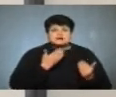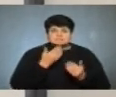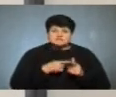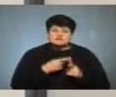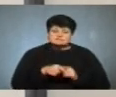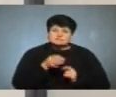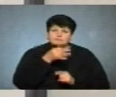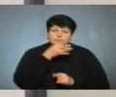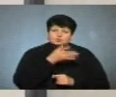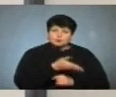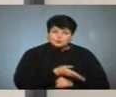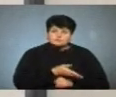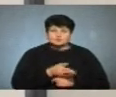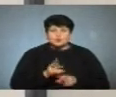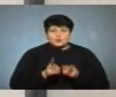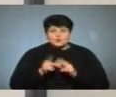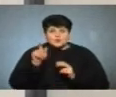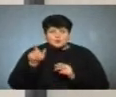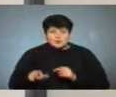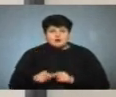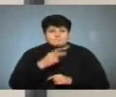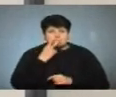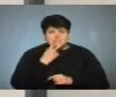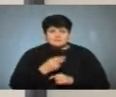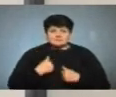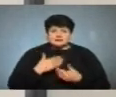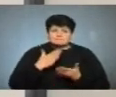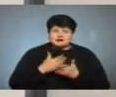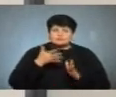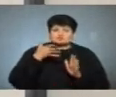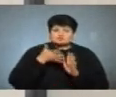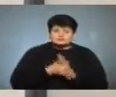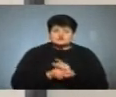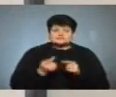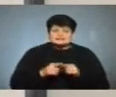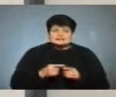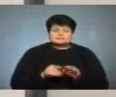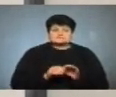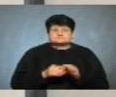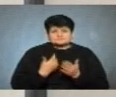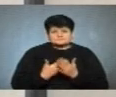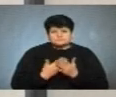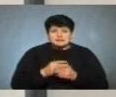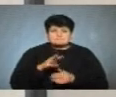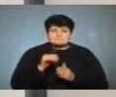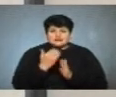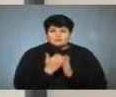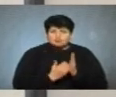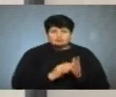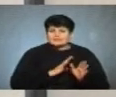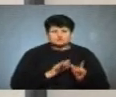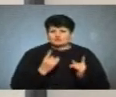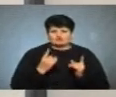їм це подобається, тобто кухар вже бачить. Адже ми маємо розуміти, що це примірне меню не буде тільки одного виду.